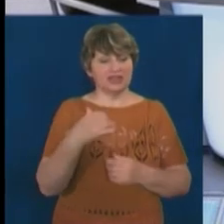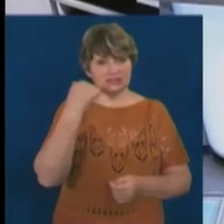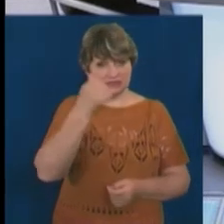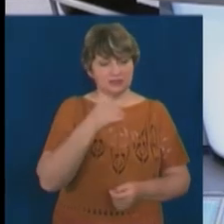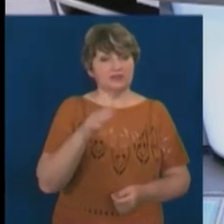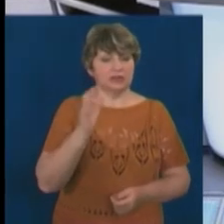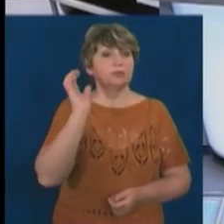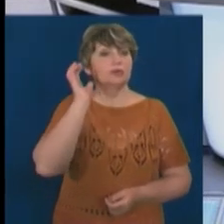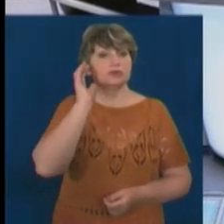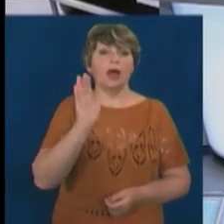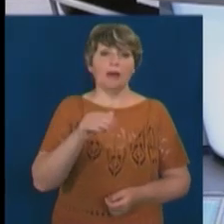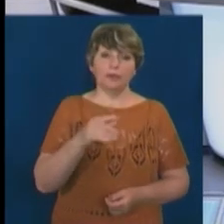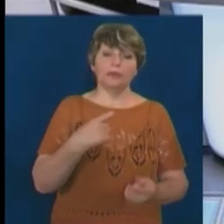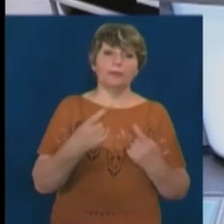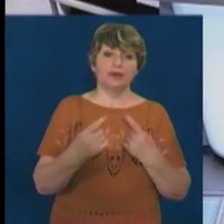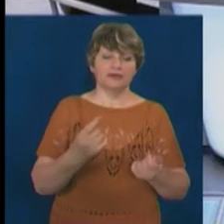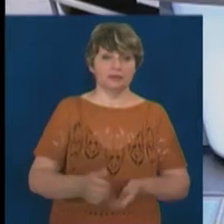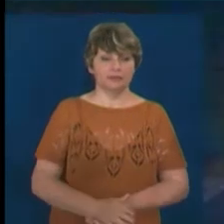послухаємо, а потім відкоментуємо, почути.